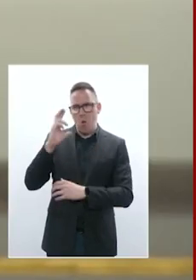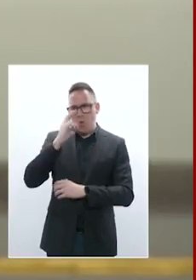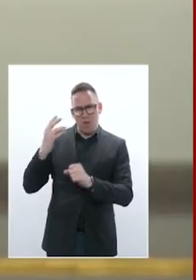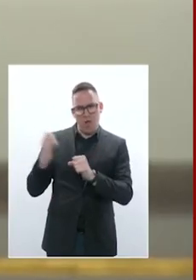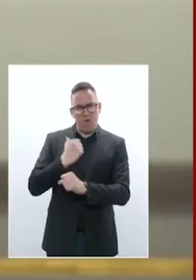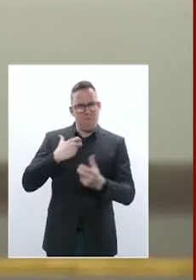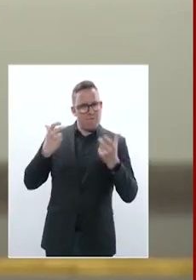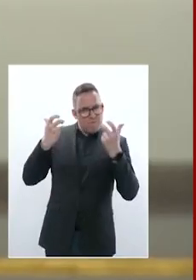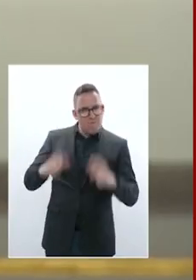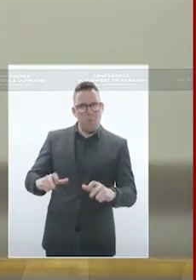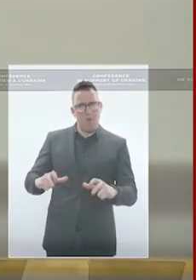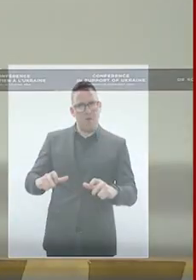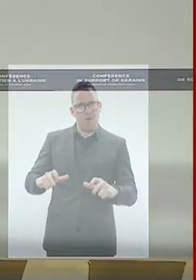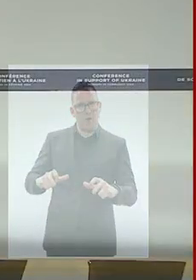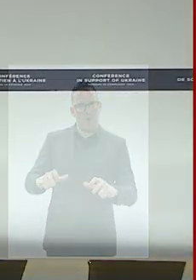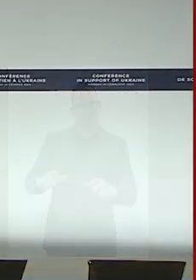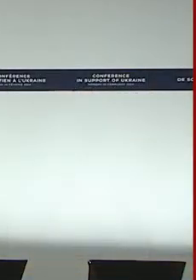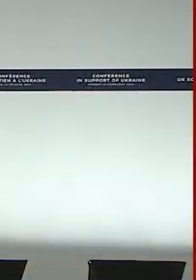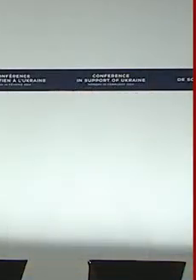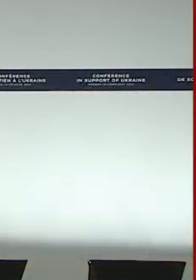nécessaire aux côtés de l'Ukraine et de son peuple.